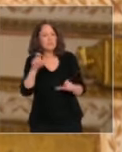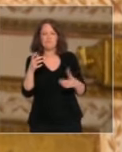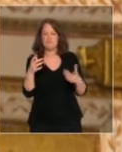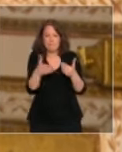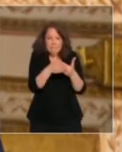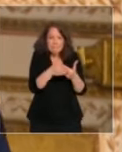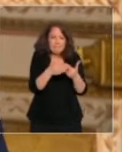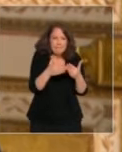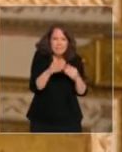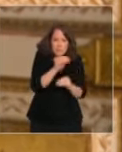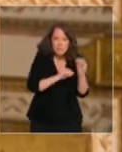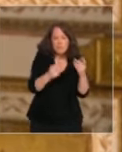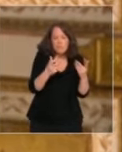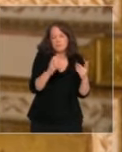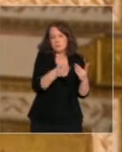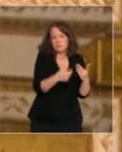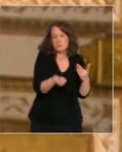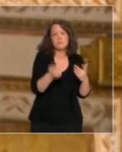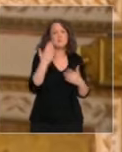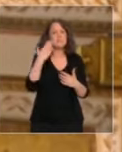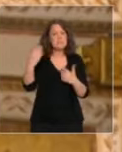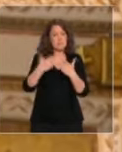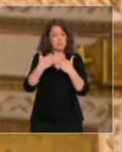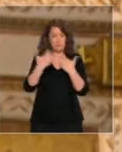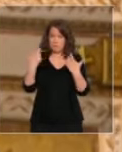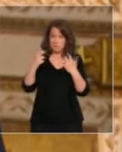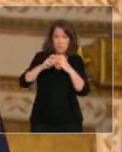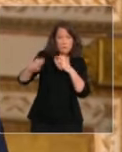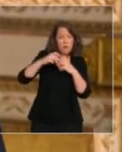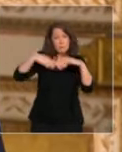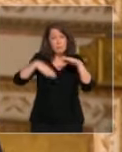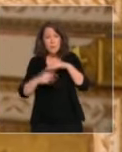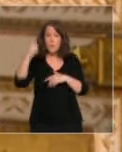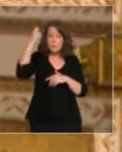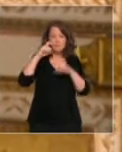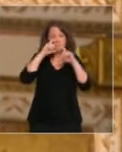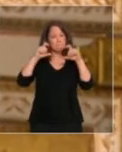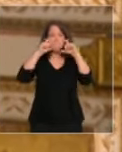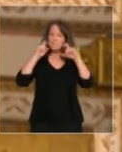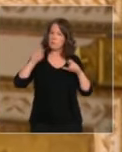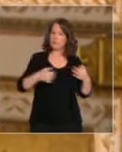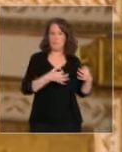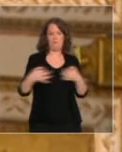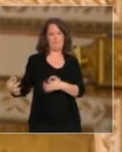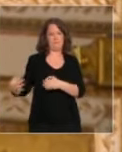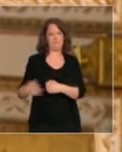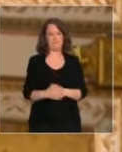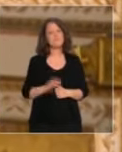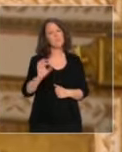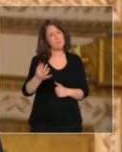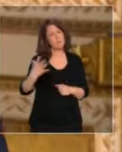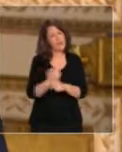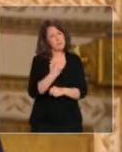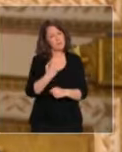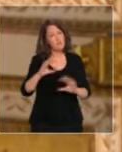transports en commun, son usage pourra devenir systématique. Ce sera possible grâce à nos importations